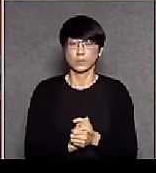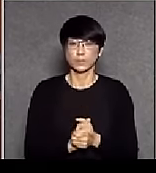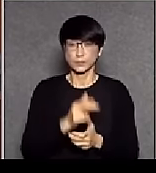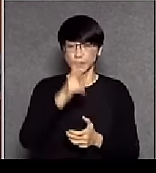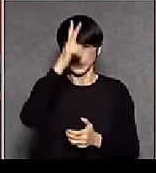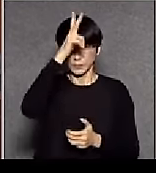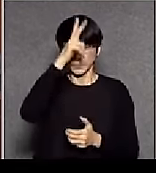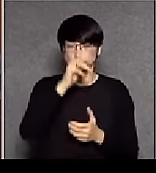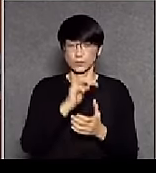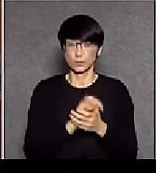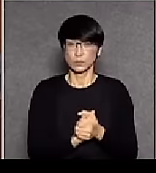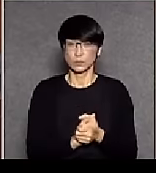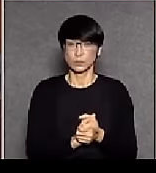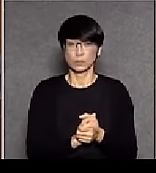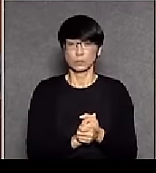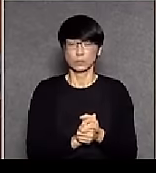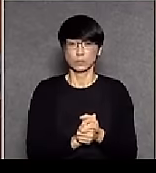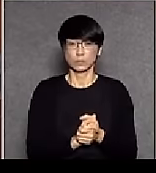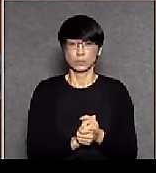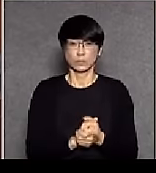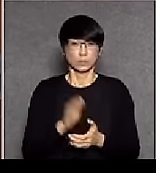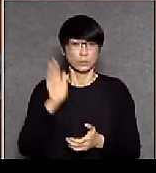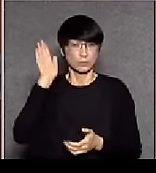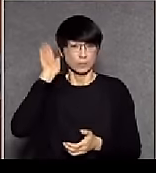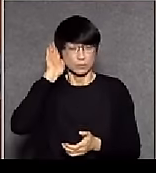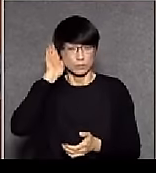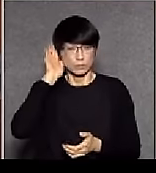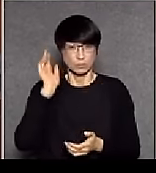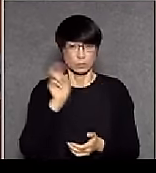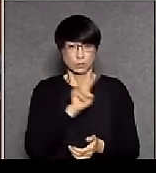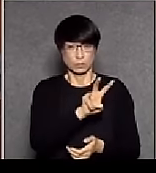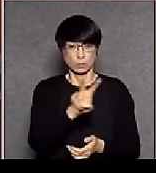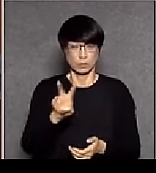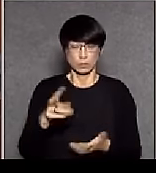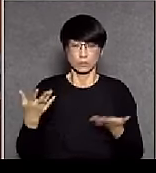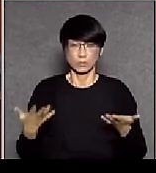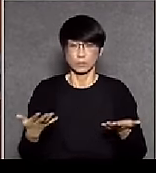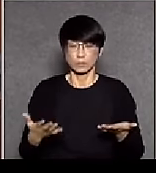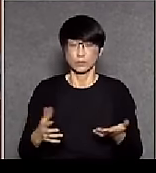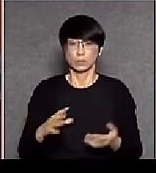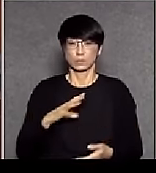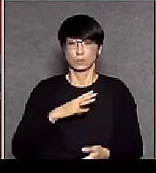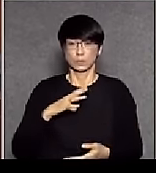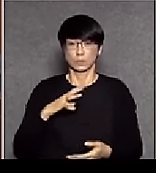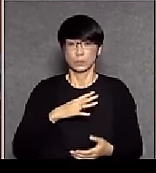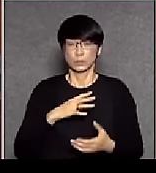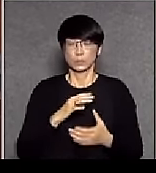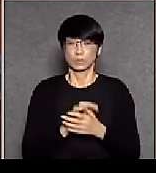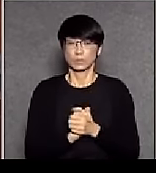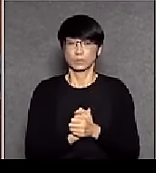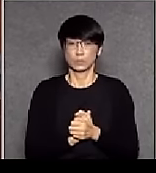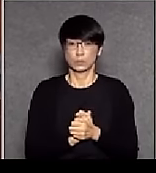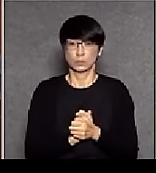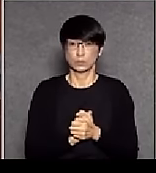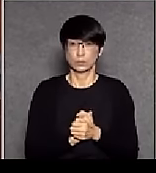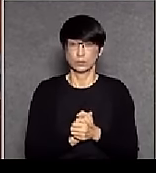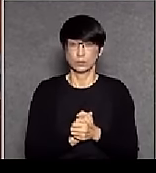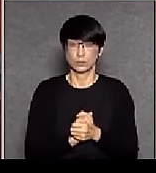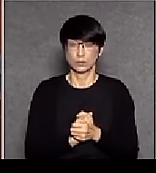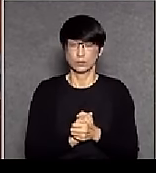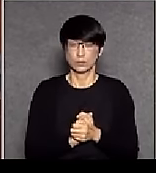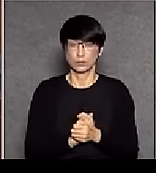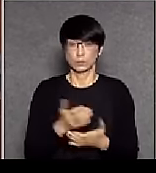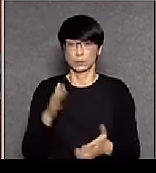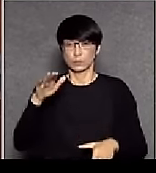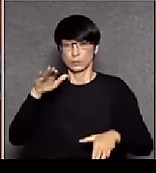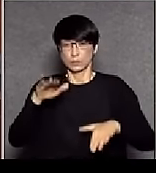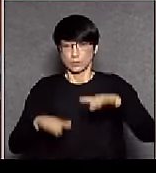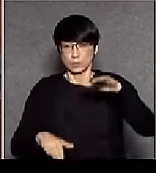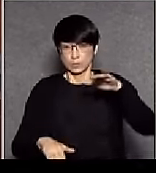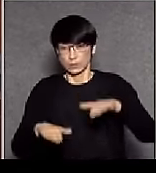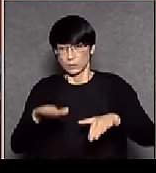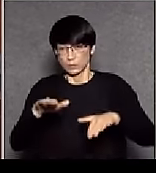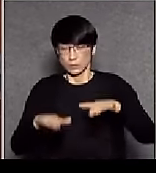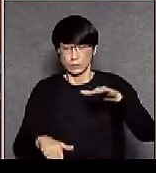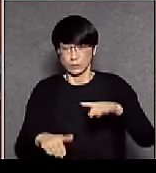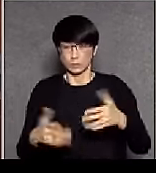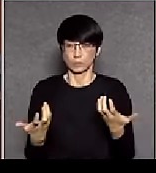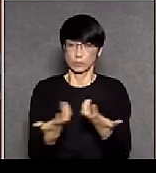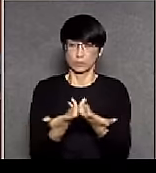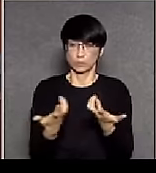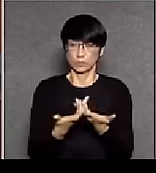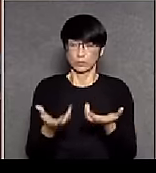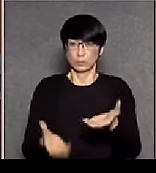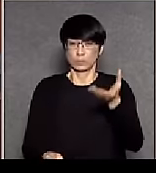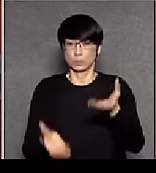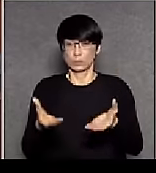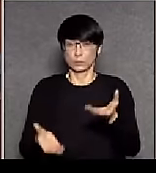不能夠重遷而留明察現時的情況懂得現時的情況或者平衡的輕重這些留待